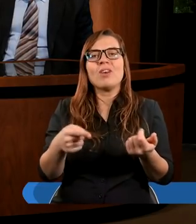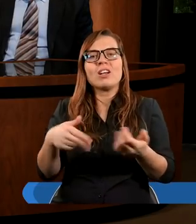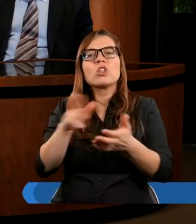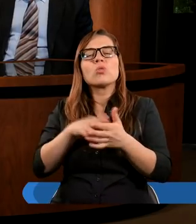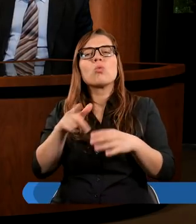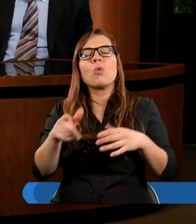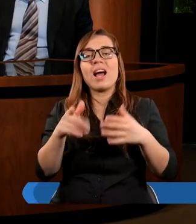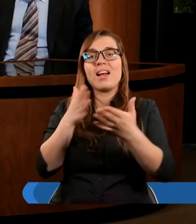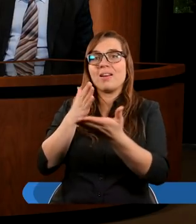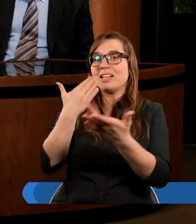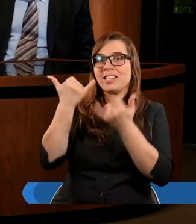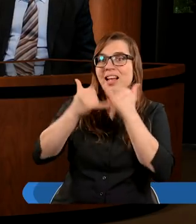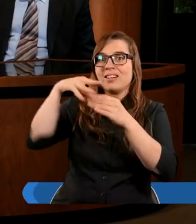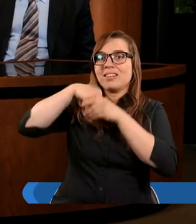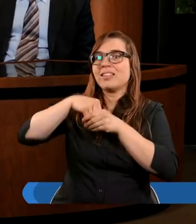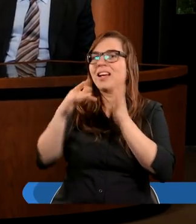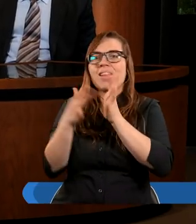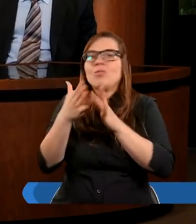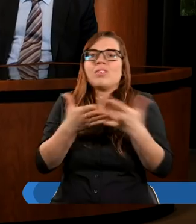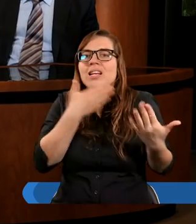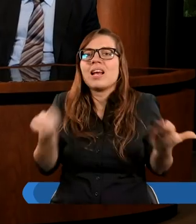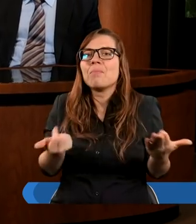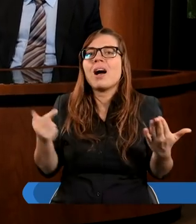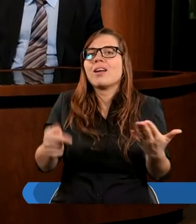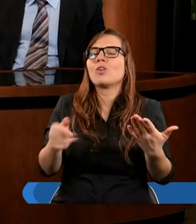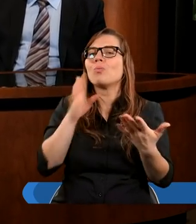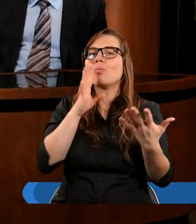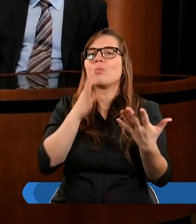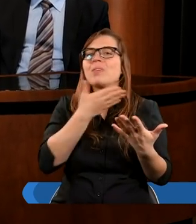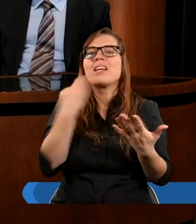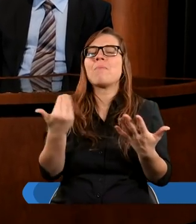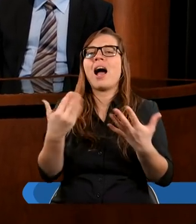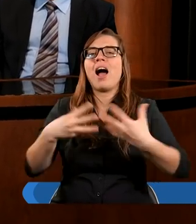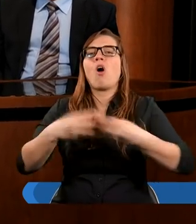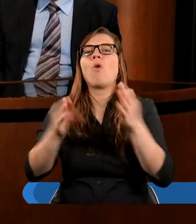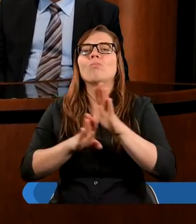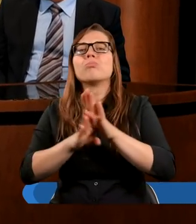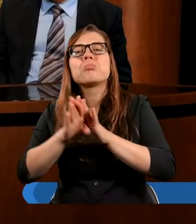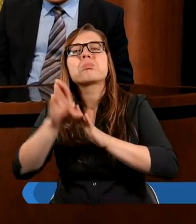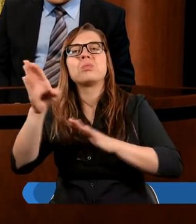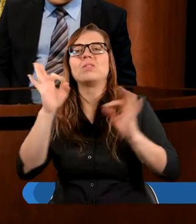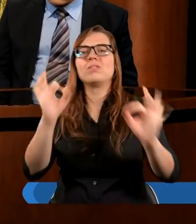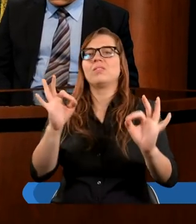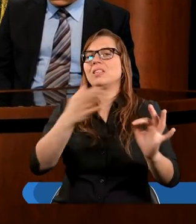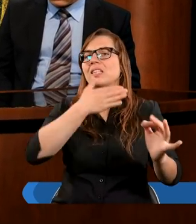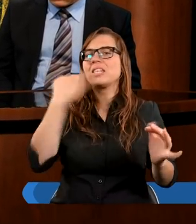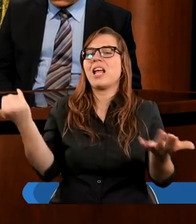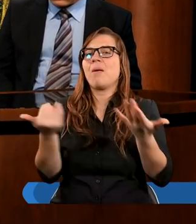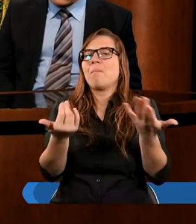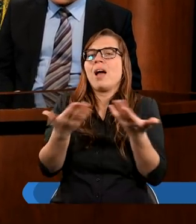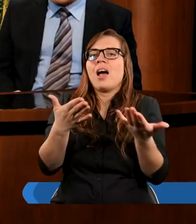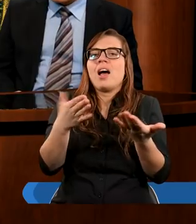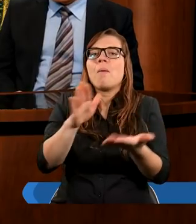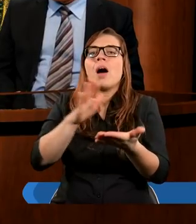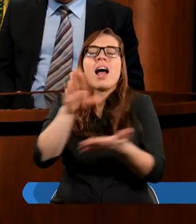właśnie w centrum nie ma Pana Jezusa, no to Kościół w ogóle nie miałby racji bytu. Bez śmierci Pana Jezusa, bez Jego